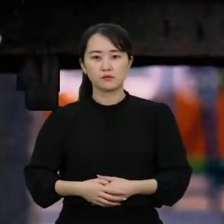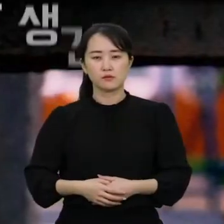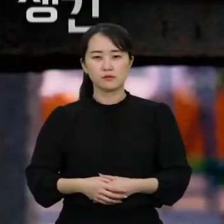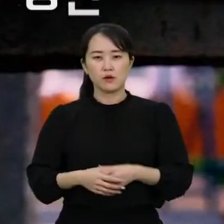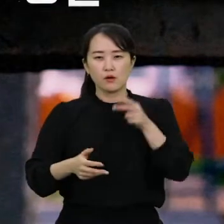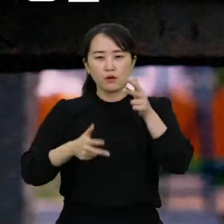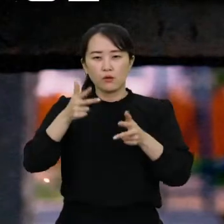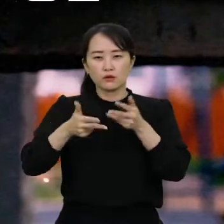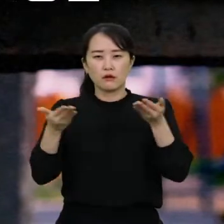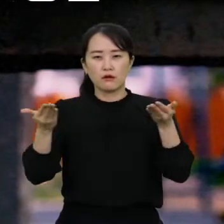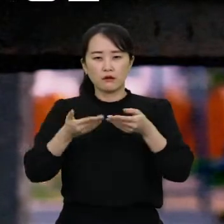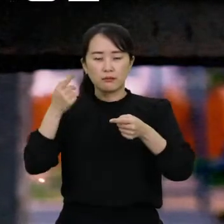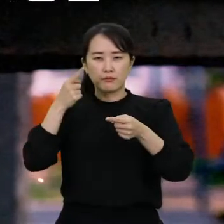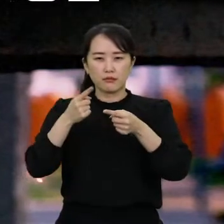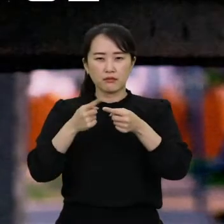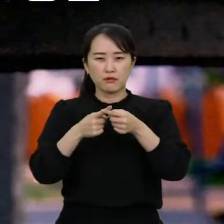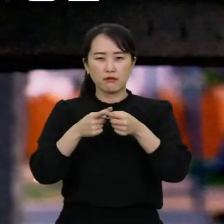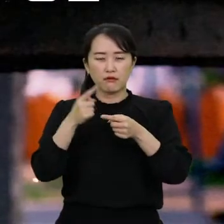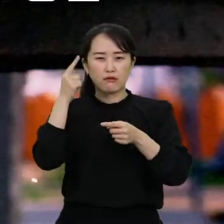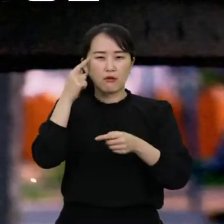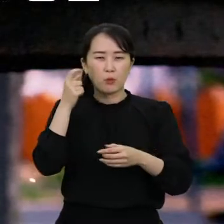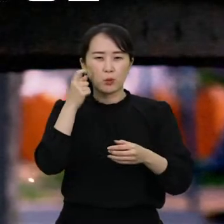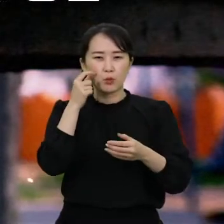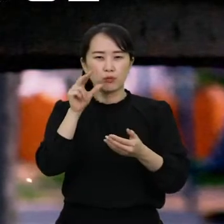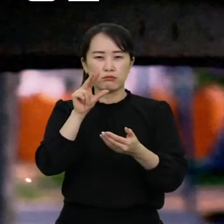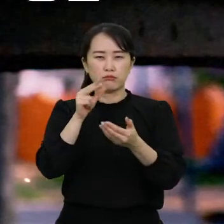공장에서 일을 하다 뜻밖의 사고를 겪었죠.